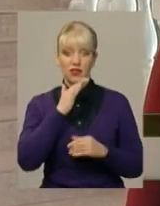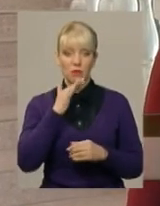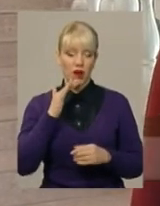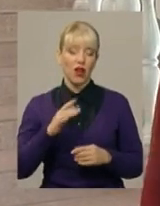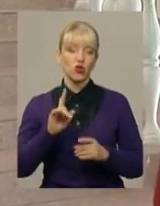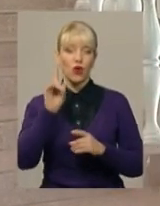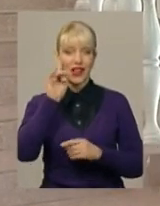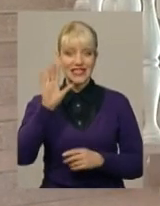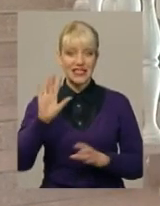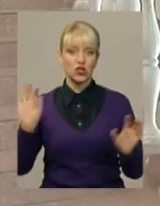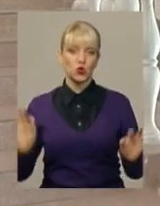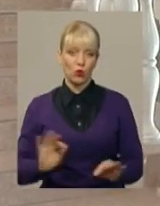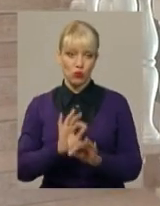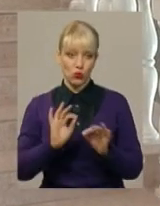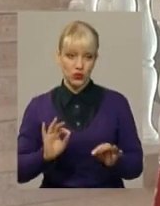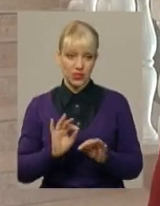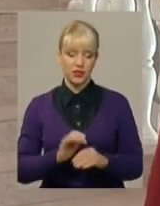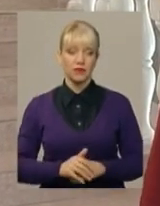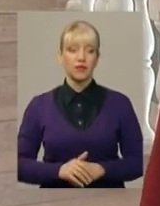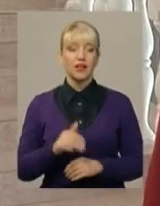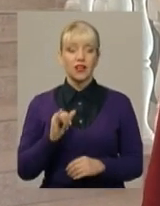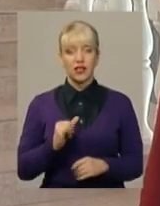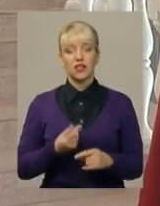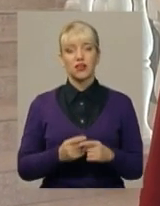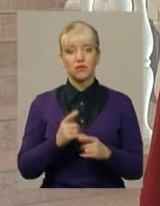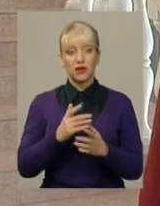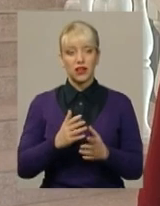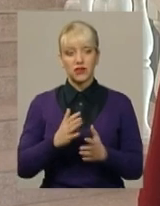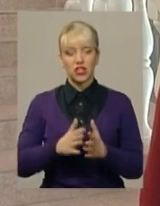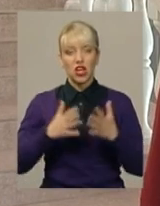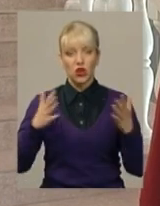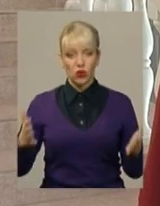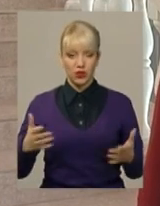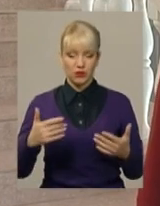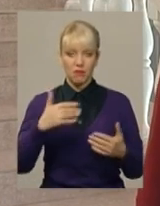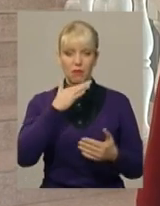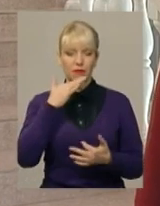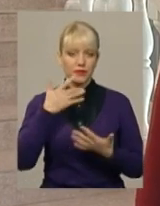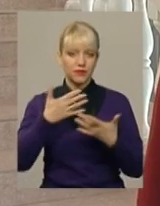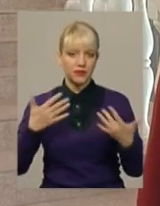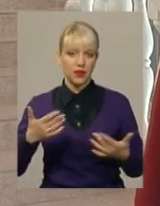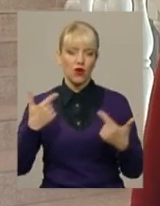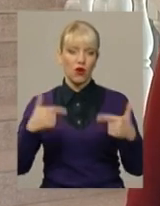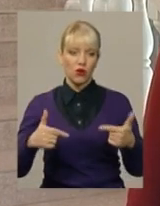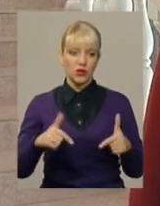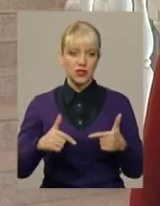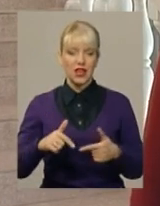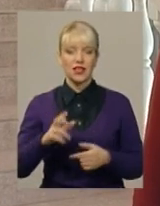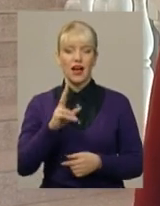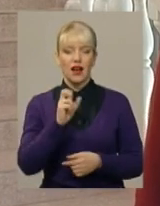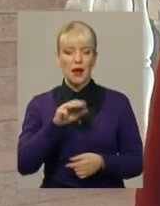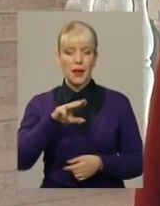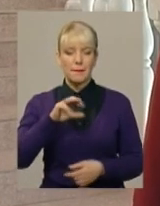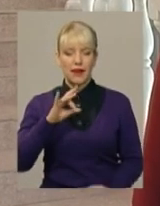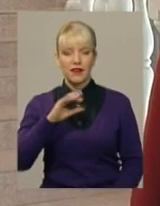класичної та сучасної музики, академічної звичайно. І дуже широка палітра гостей в цьому році у нас на камерфесті. У нас учасники